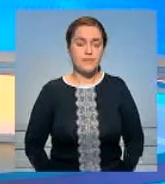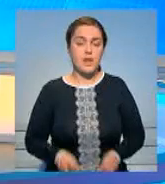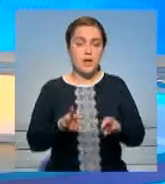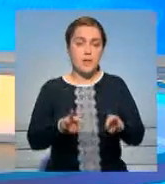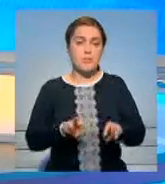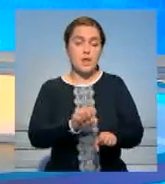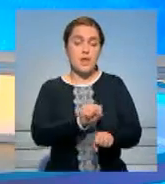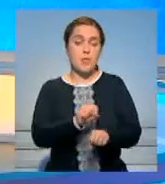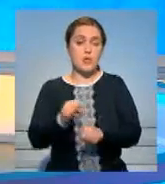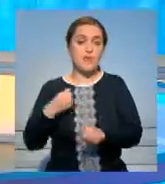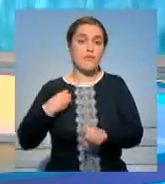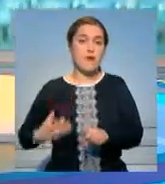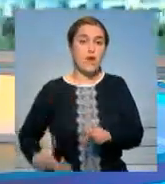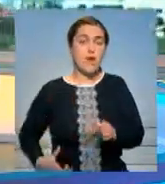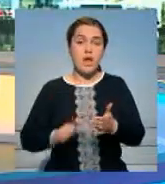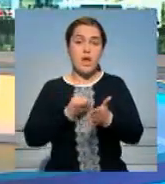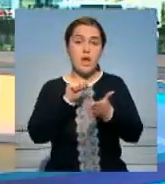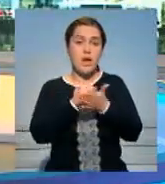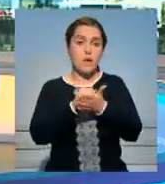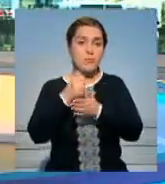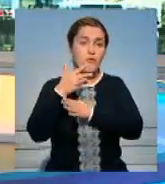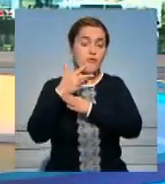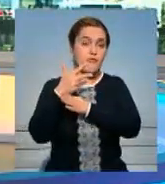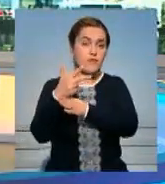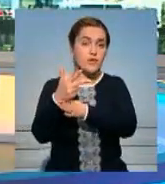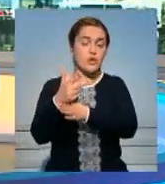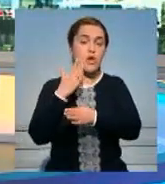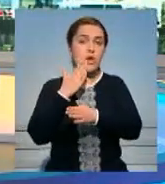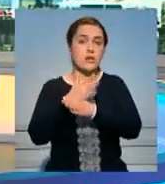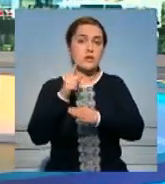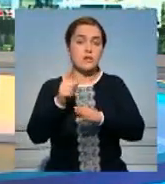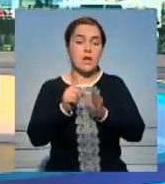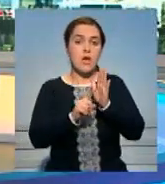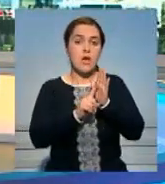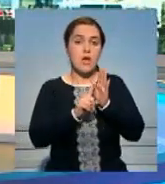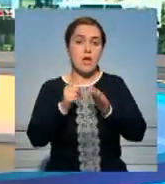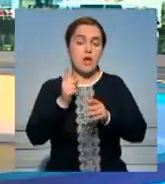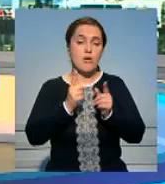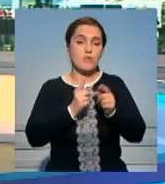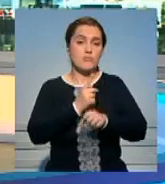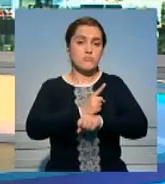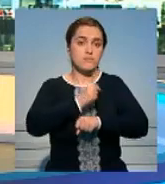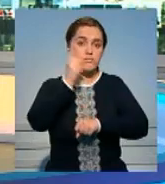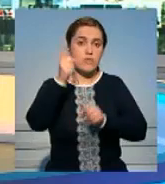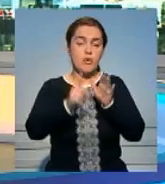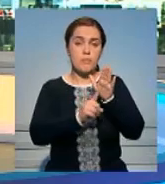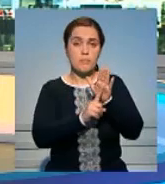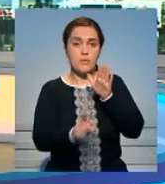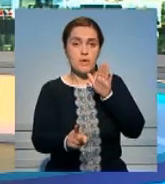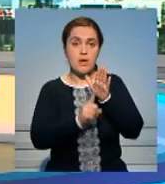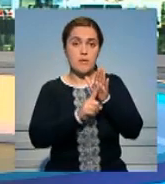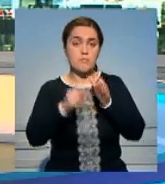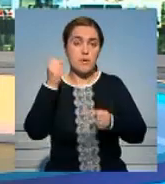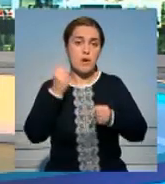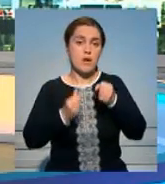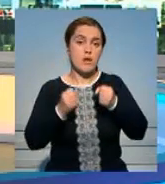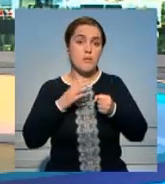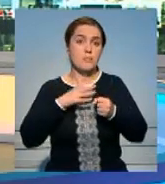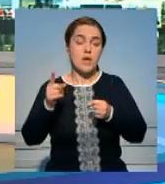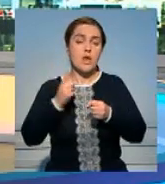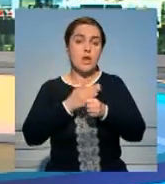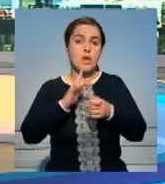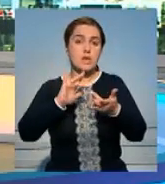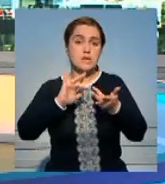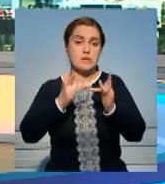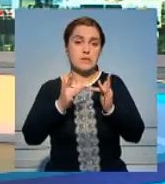Минобороны Франции опубликовала видео обстрела Сирии. Соответствующий ролик министр вооруженных сил Республики Флоренс Парли выложила в своем